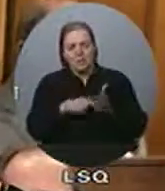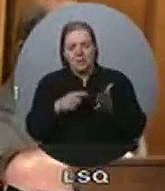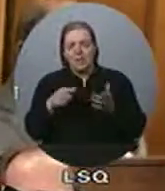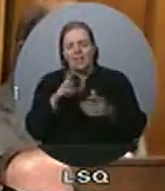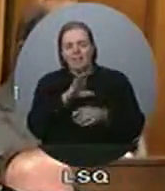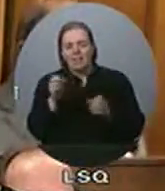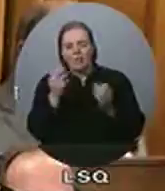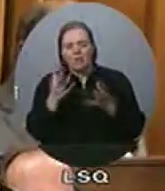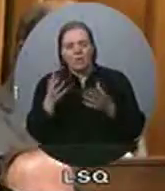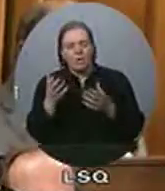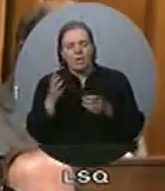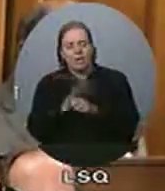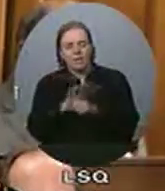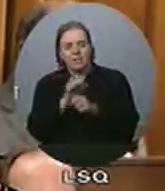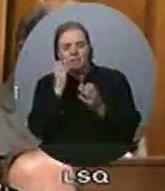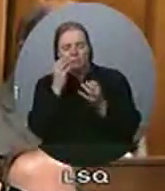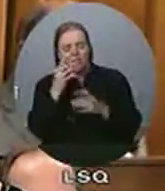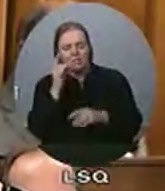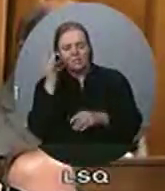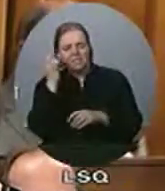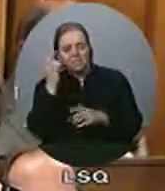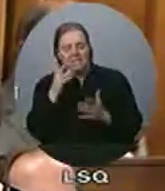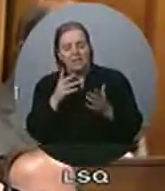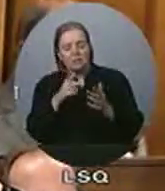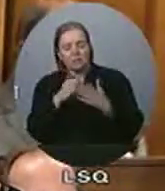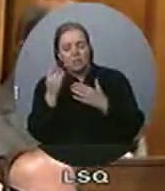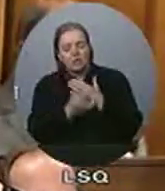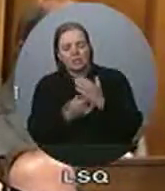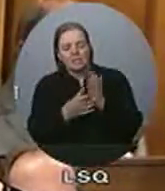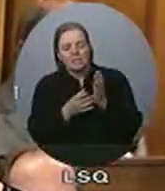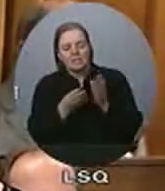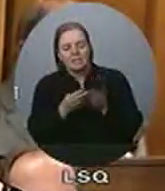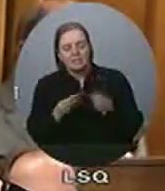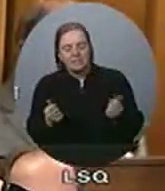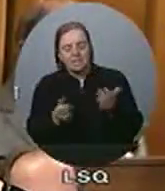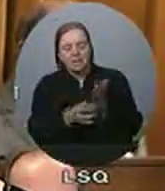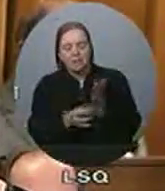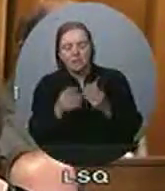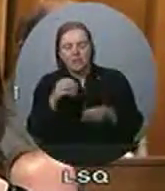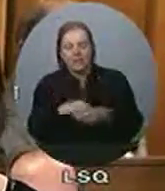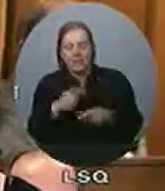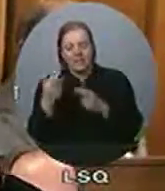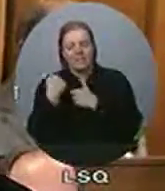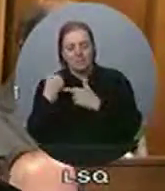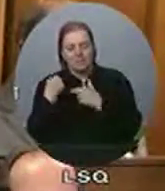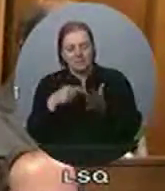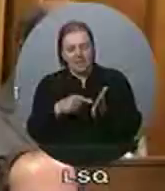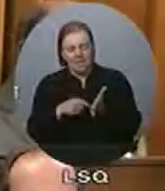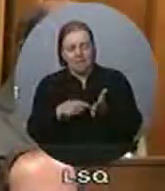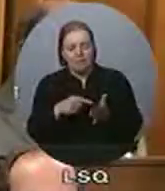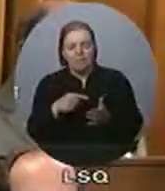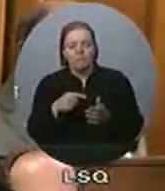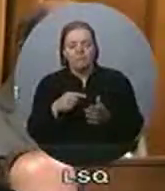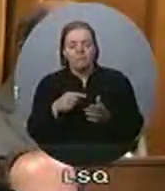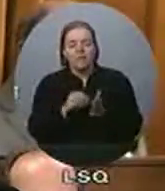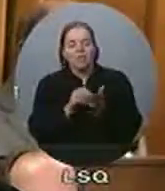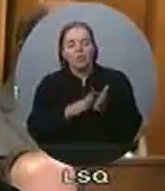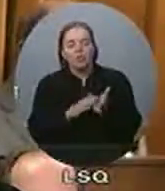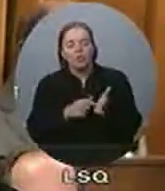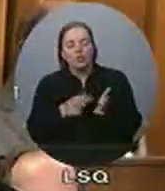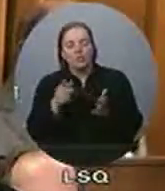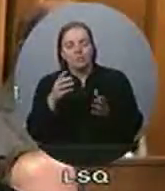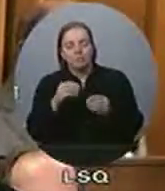critiques pour dire que ces projets de sable bitumineux sont responsables sur le plan de l'environnement. Les notes disent que les mesures prises par le ministre